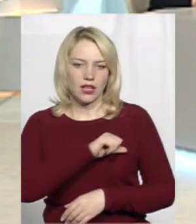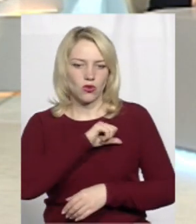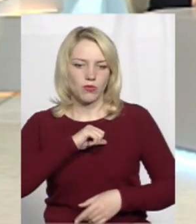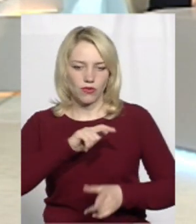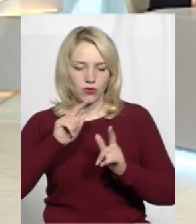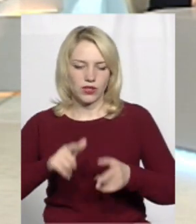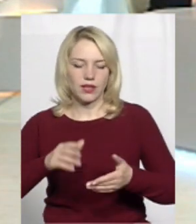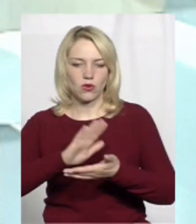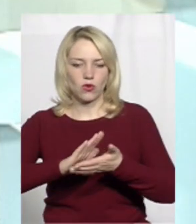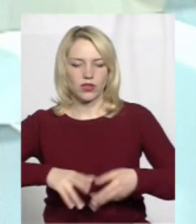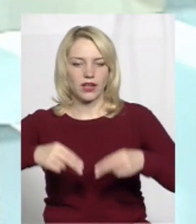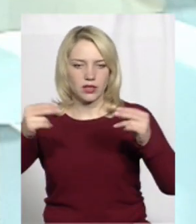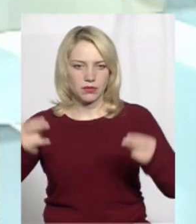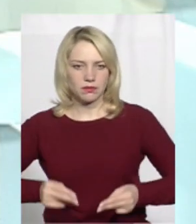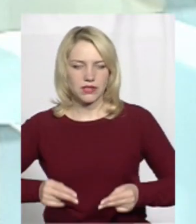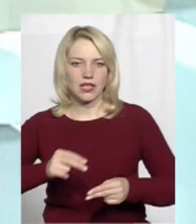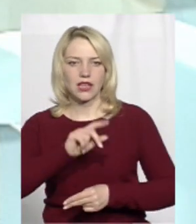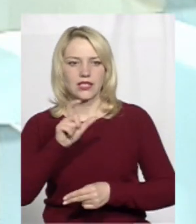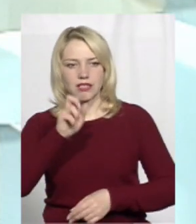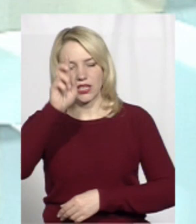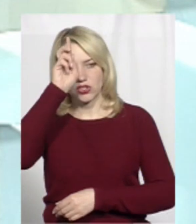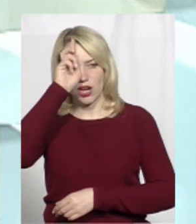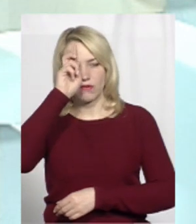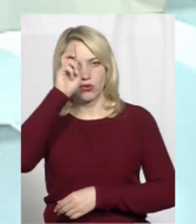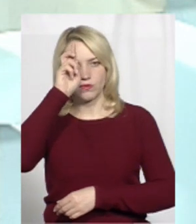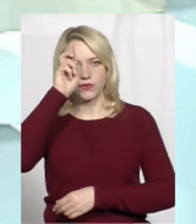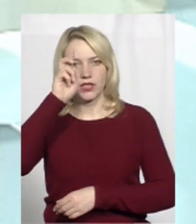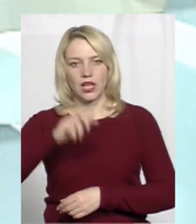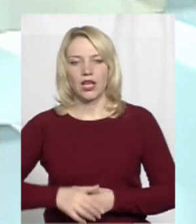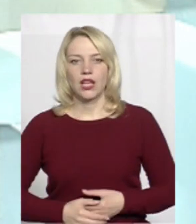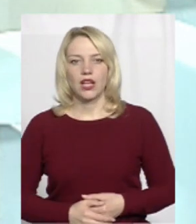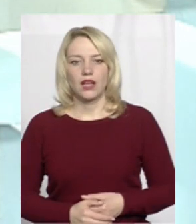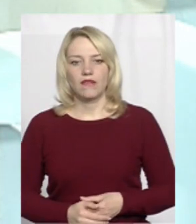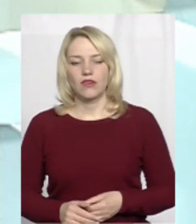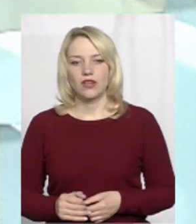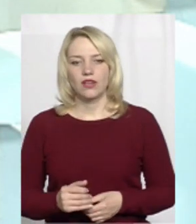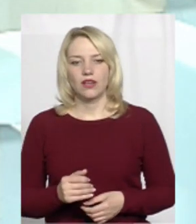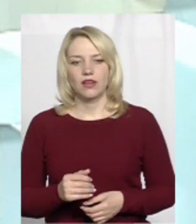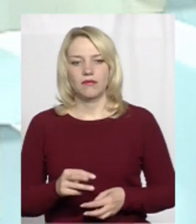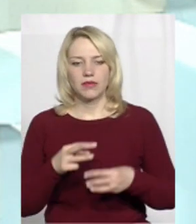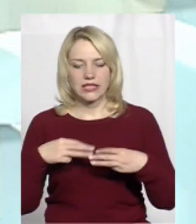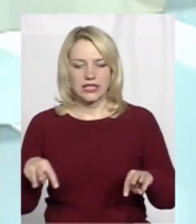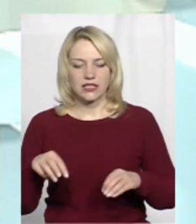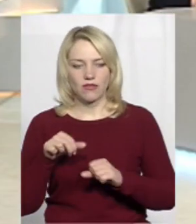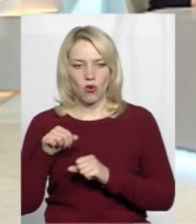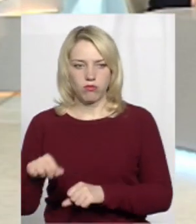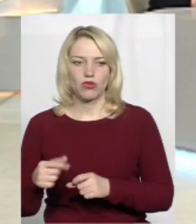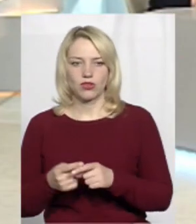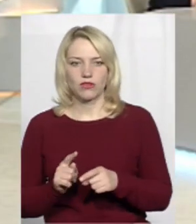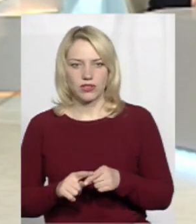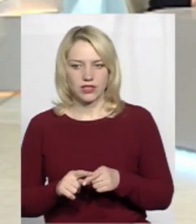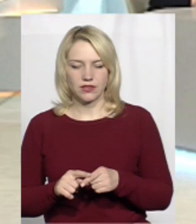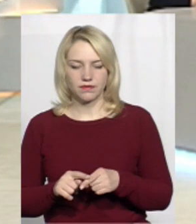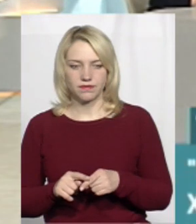підписала контракт чи угоду з державою, в особі Міністерства оборони... Саме оці 300